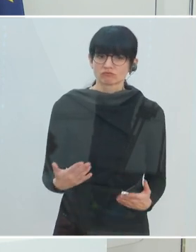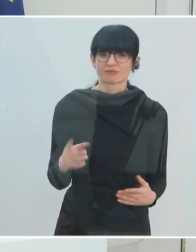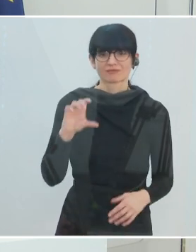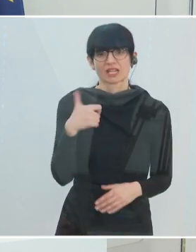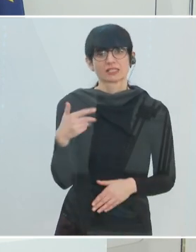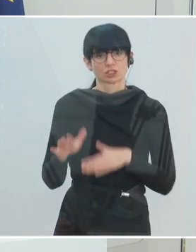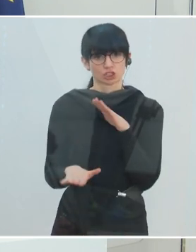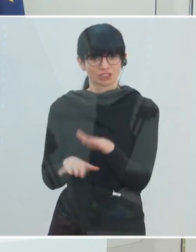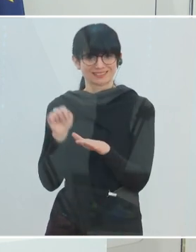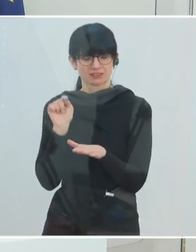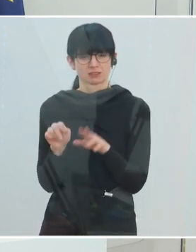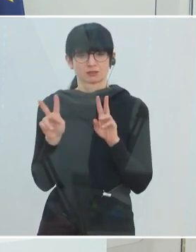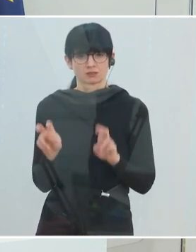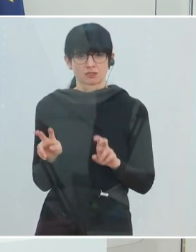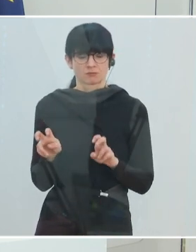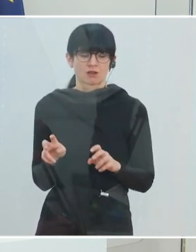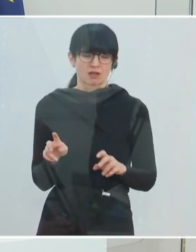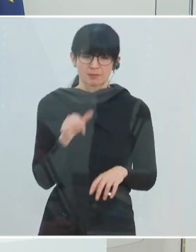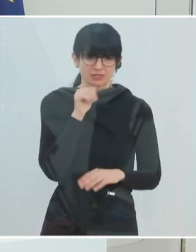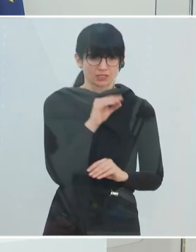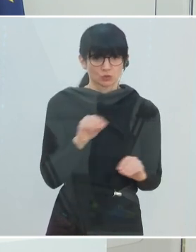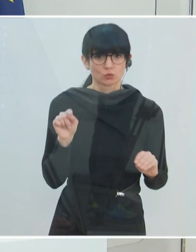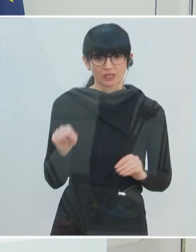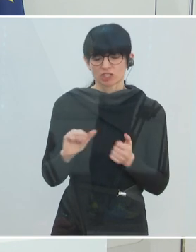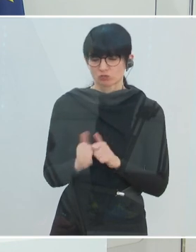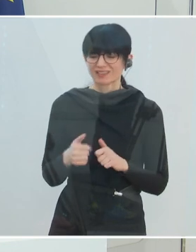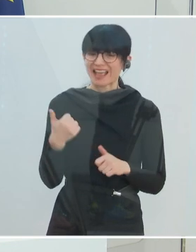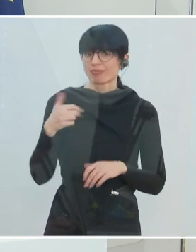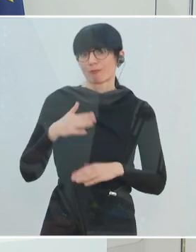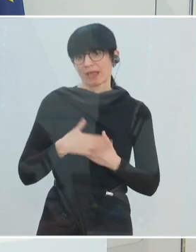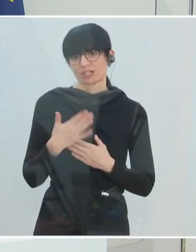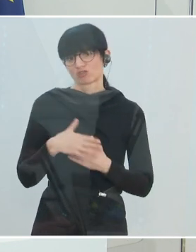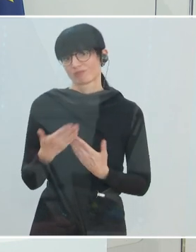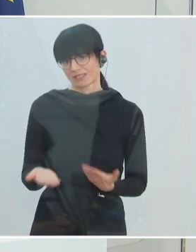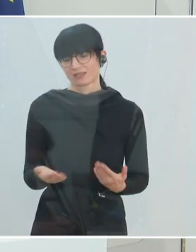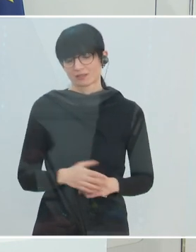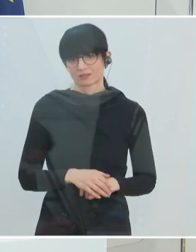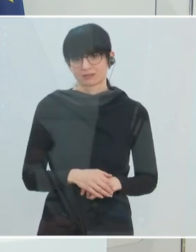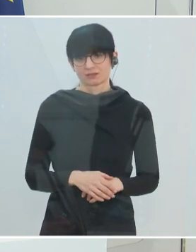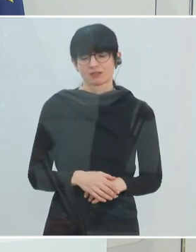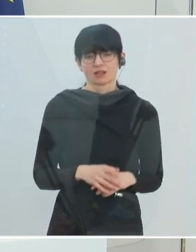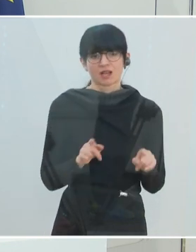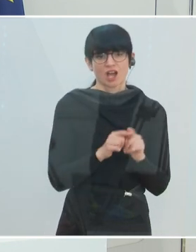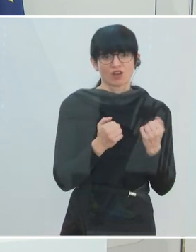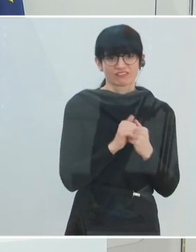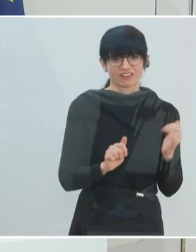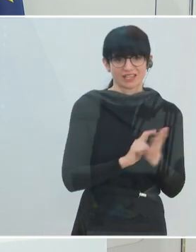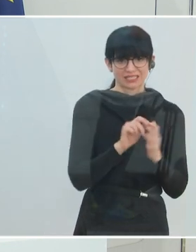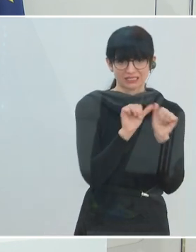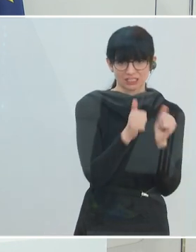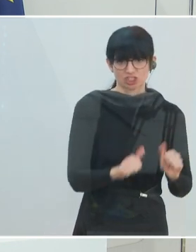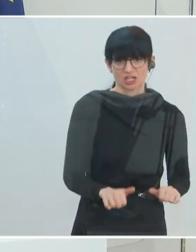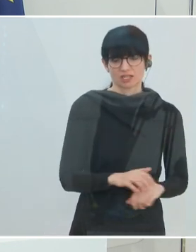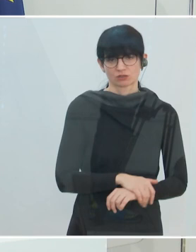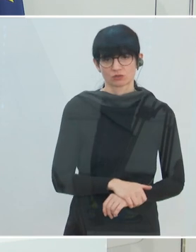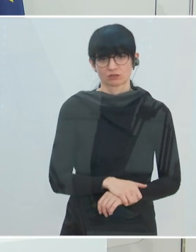unser erstes Thema sein, aber es wird sicher nicht nur um den Sport gehen, sondern es wird natürlich auch um Freizeitgestaltung gehen. Es wird